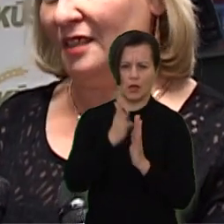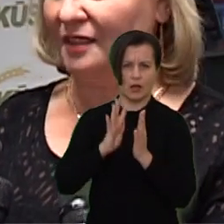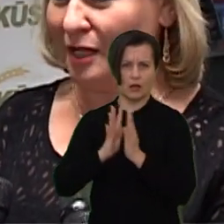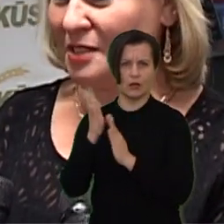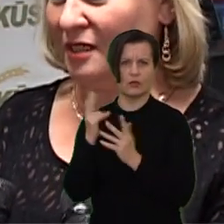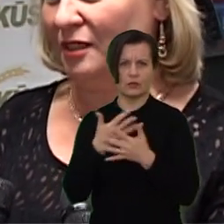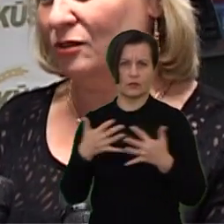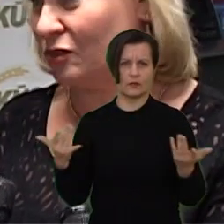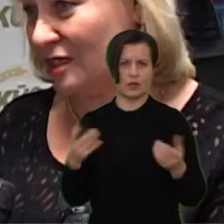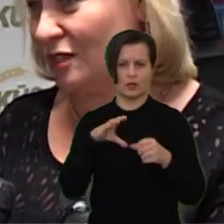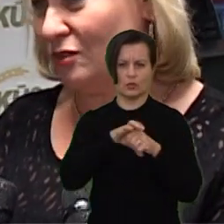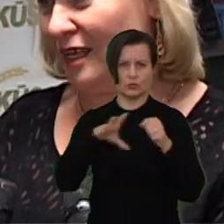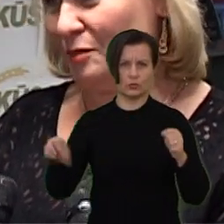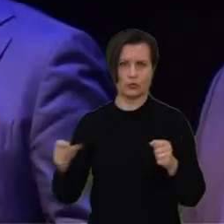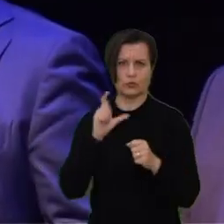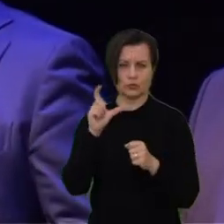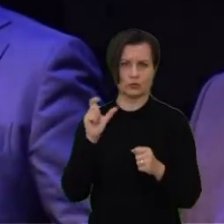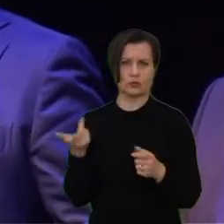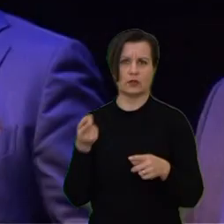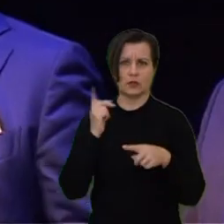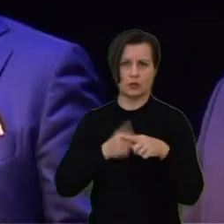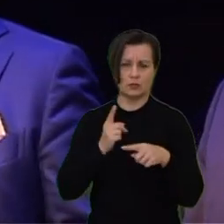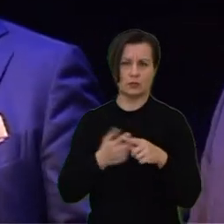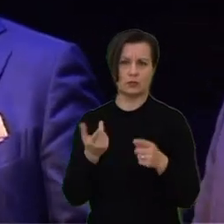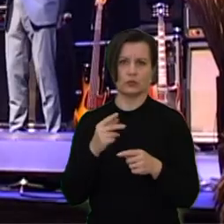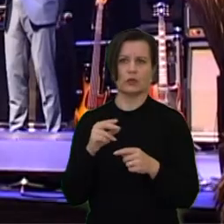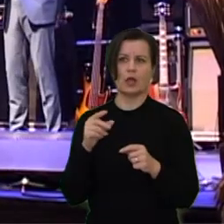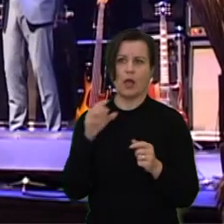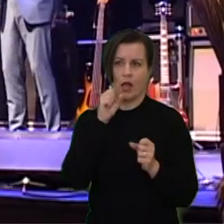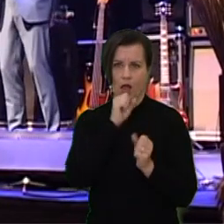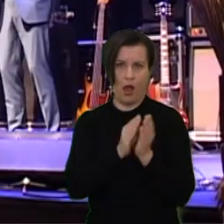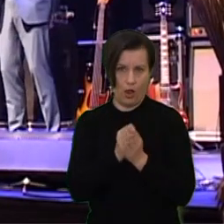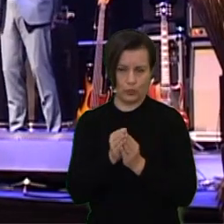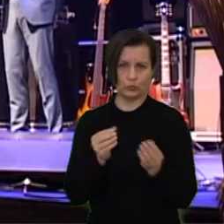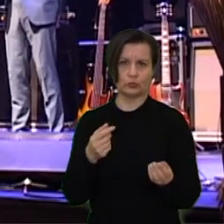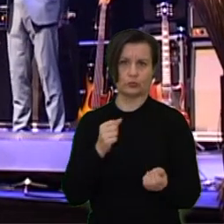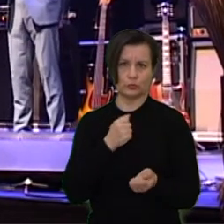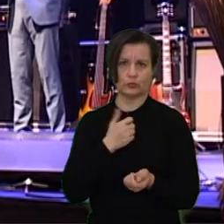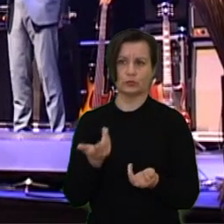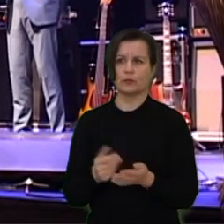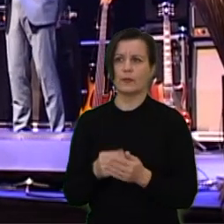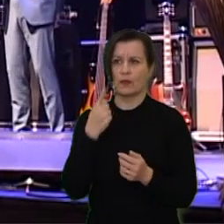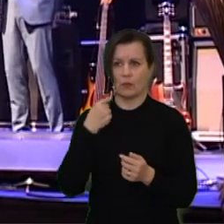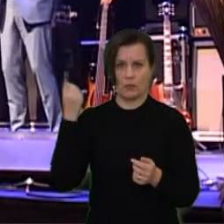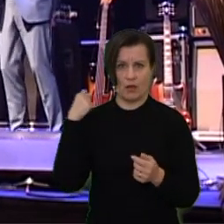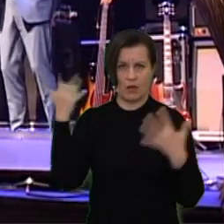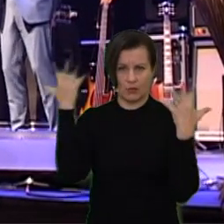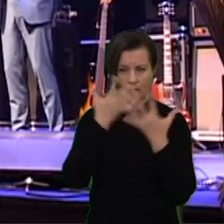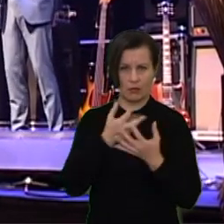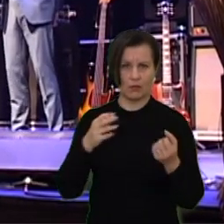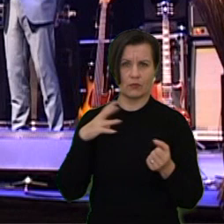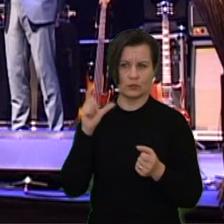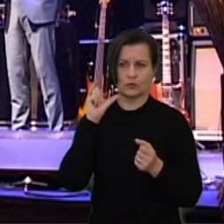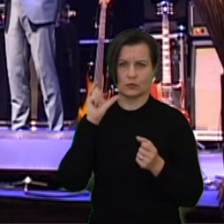vasariniai, rapsai, cukriniai runkeliai, bulvės. Turim ir agurkų. Iš tikrųjų plaukė, va, praeitą naktį baigėm cukrinius